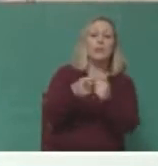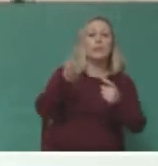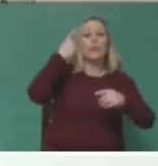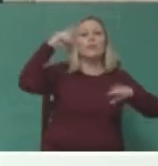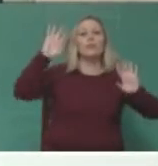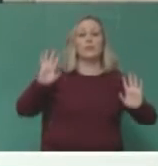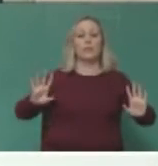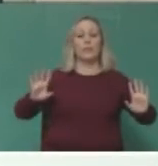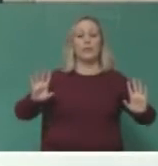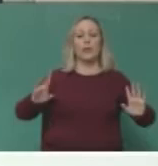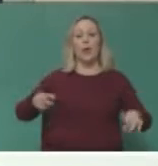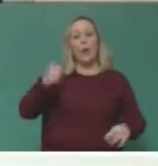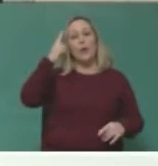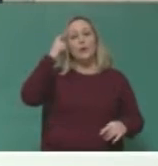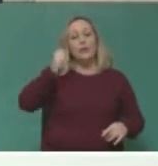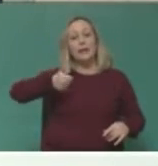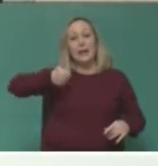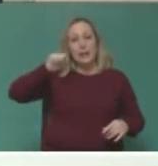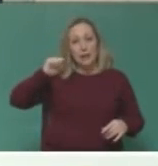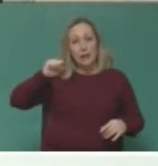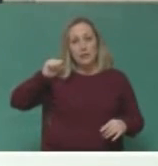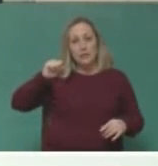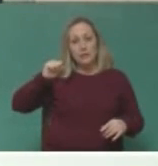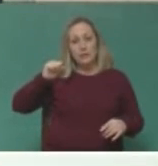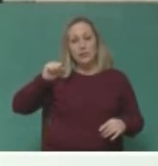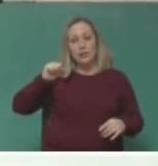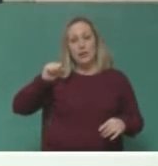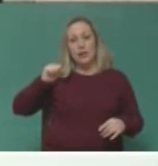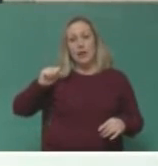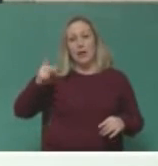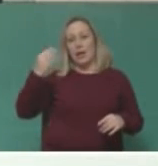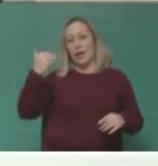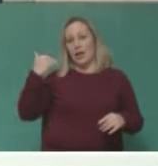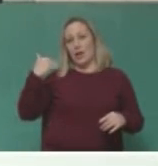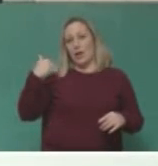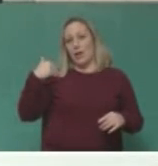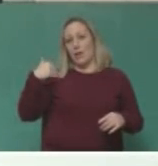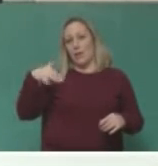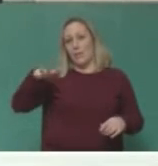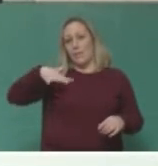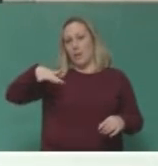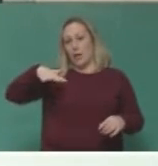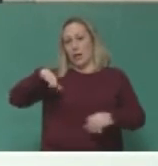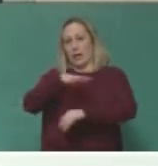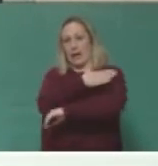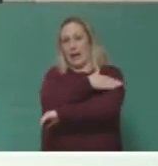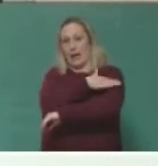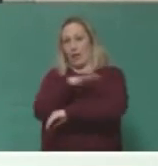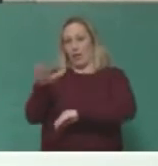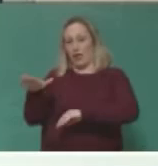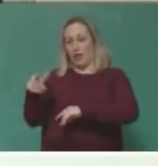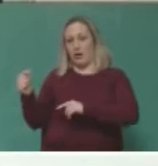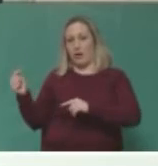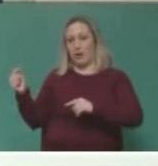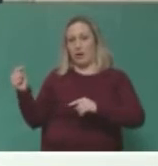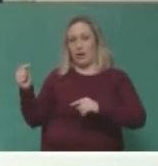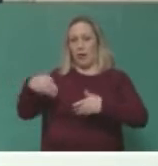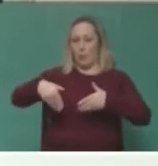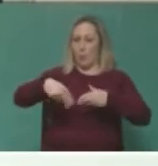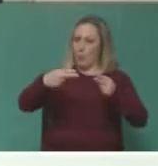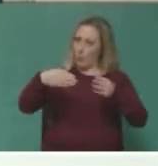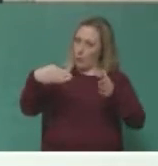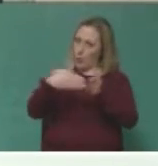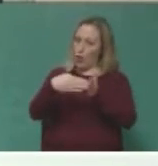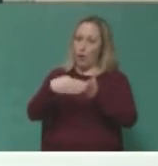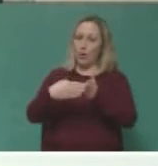Εγώ ξέρω ότι χθες έκανα να έρθω, ήμουν από την περιοχή Λαγκαδά έκανα να έρθω, είχε μπλόκος στο Λαγκαδά